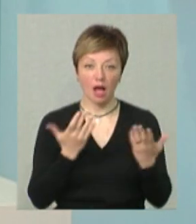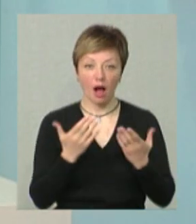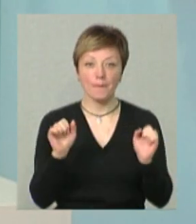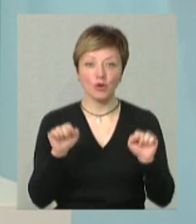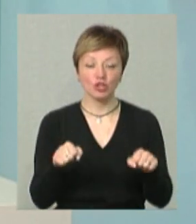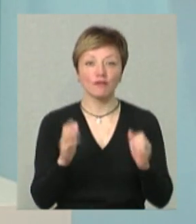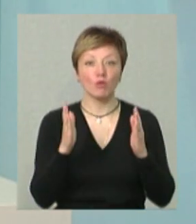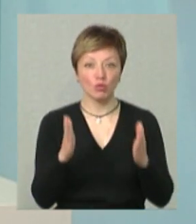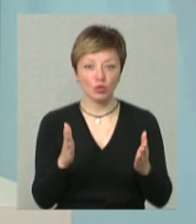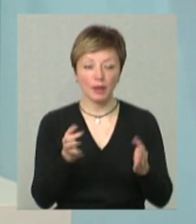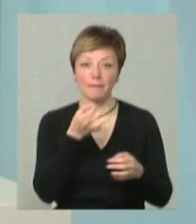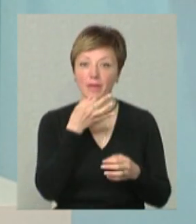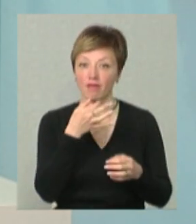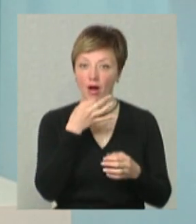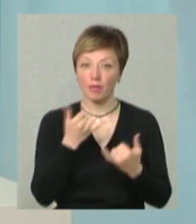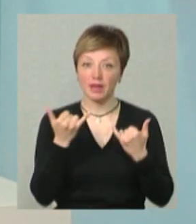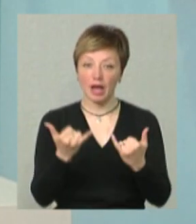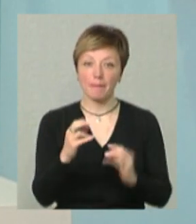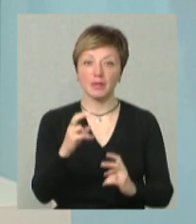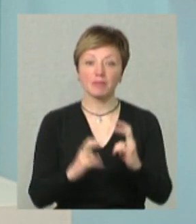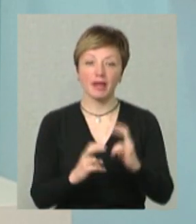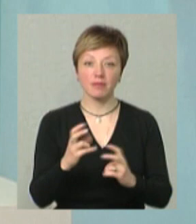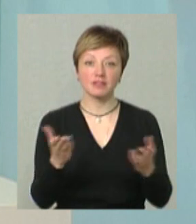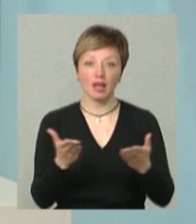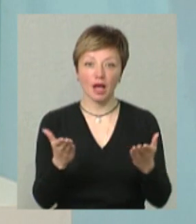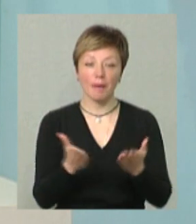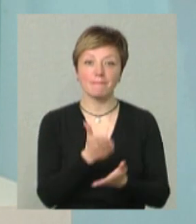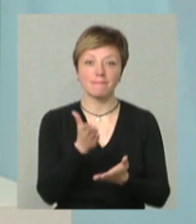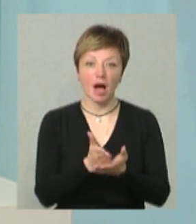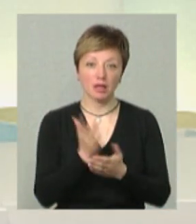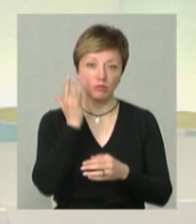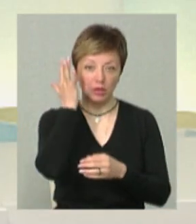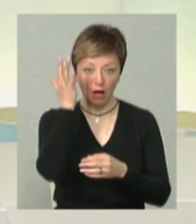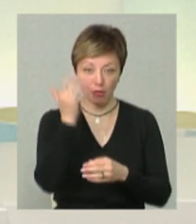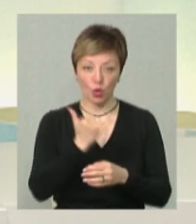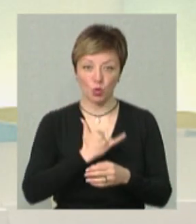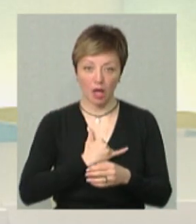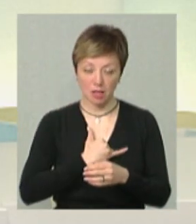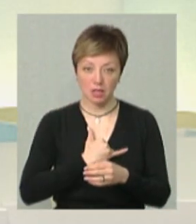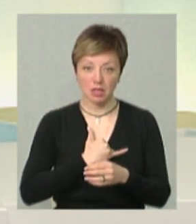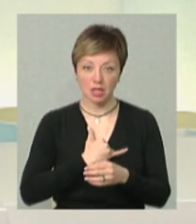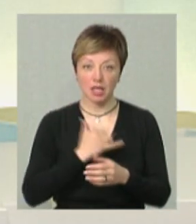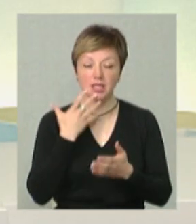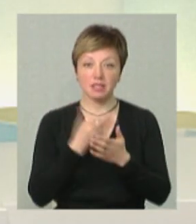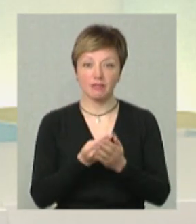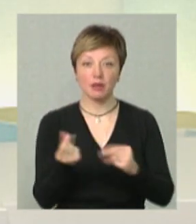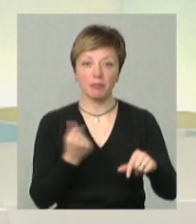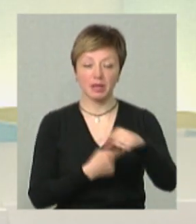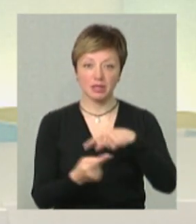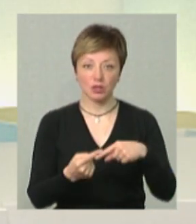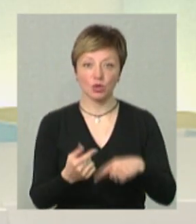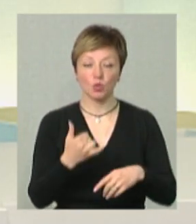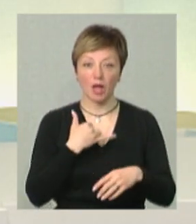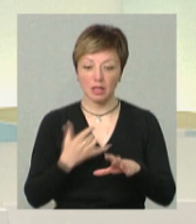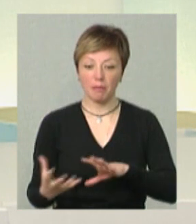можливо буде привабливою для підприємств, які матимуть намір у нас свій бізнес до